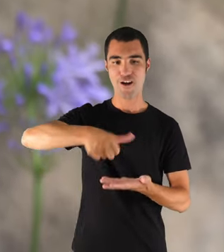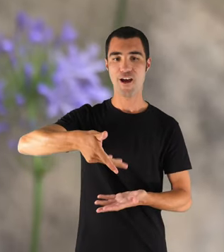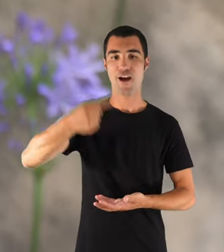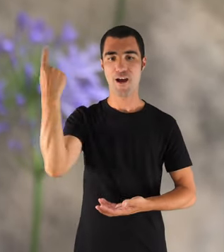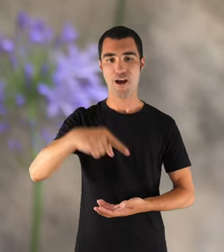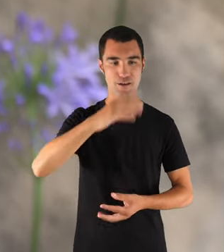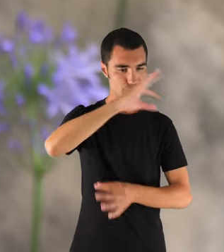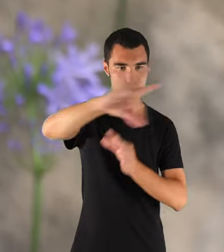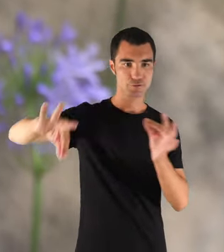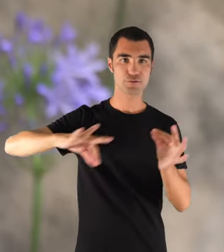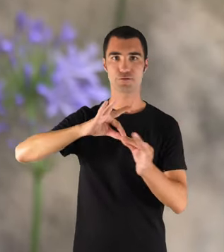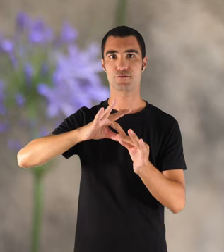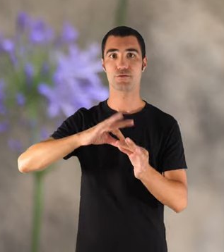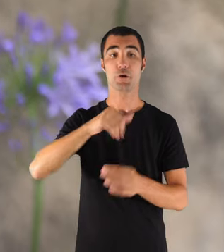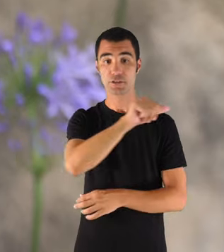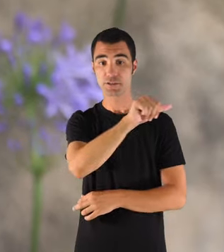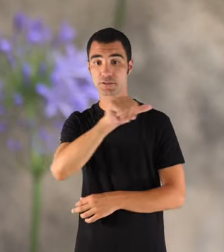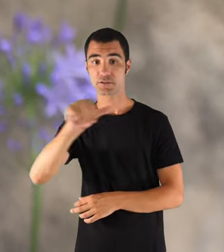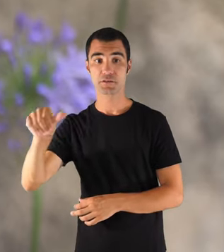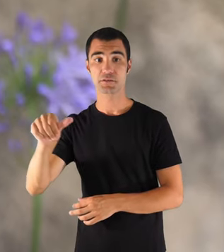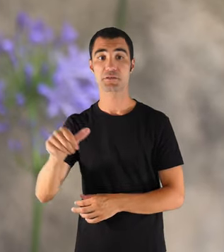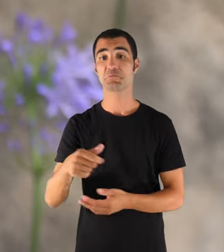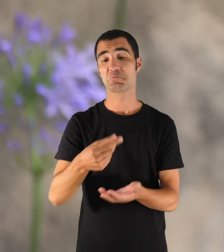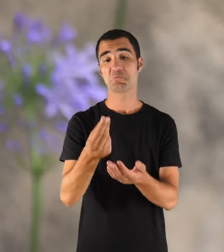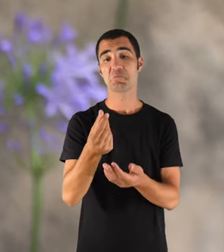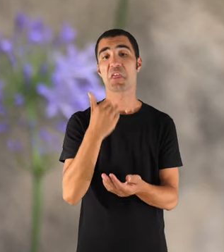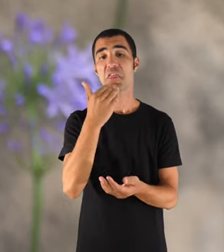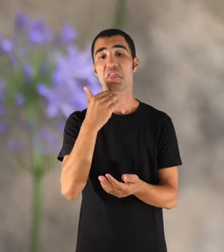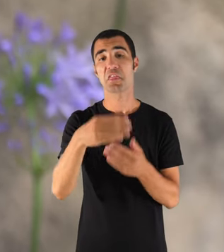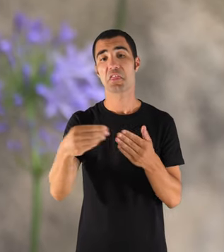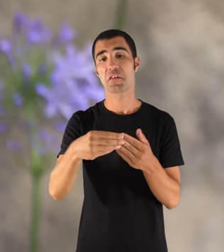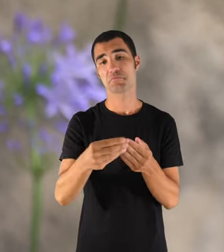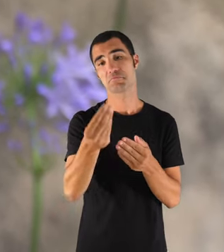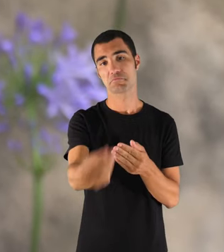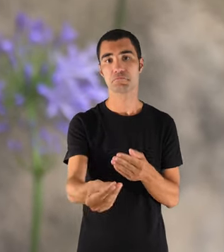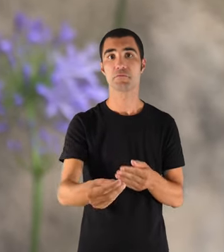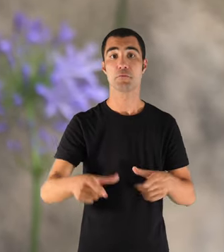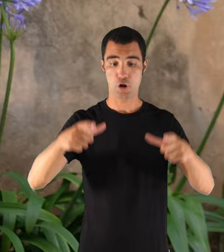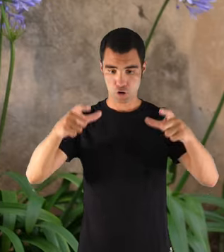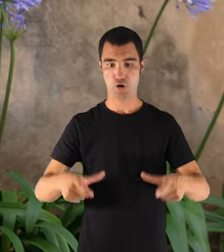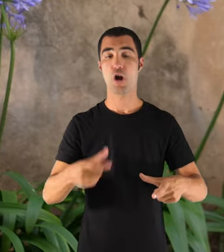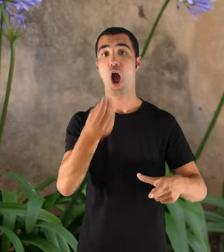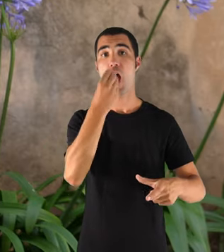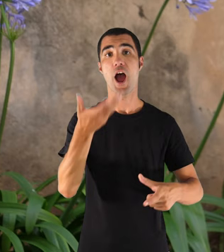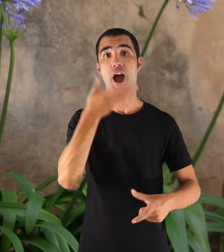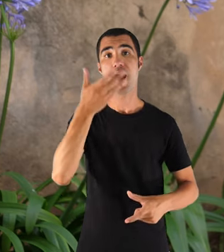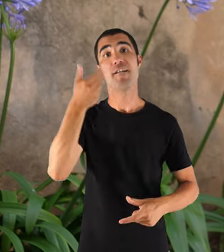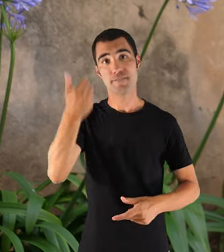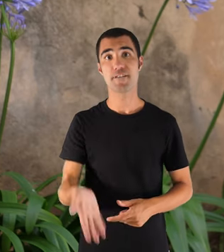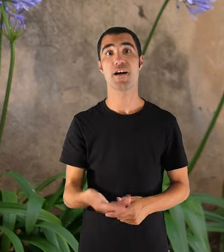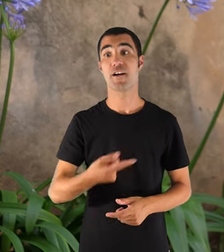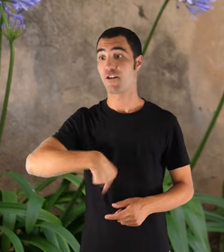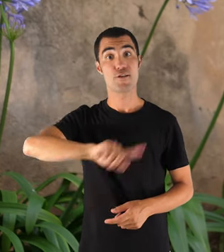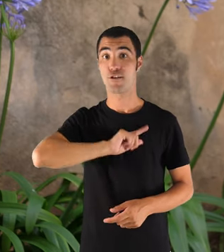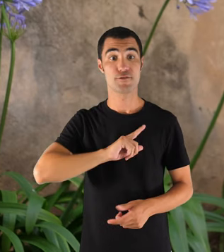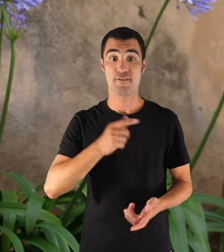i llavors quatre setmanes mos pagaven res, quatre centis, però m'ho donaven un plat de calent. I nosaltres, amb qualsevol